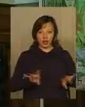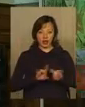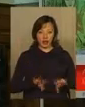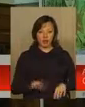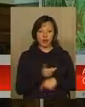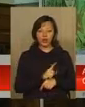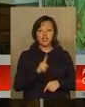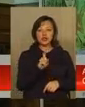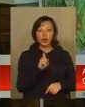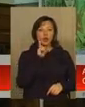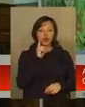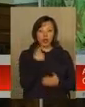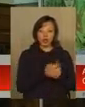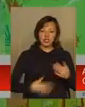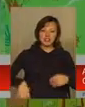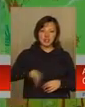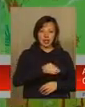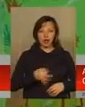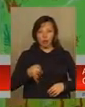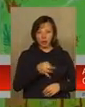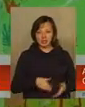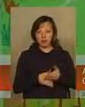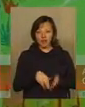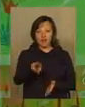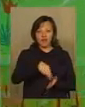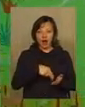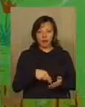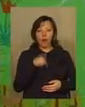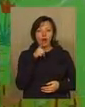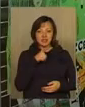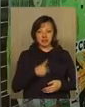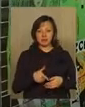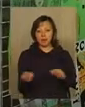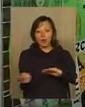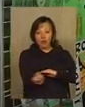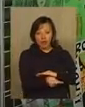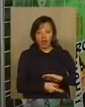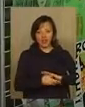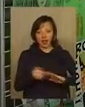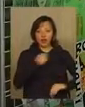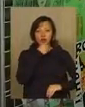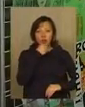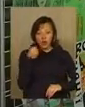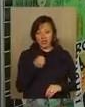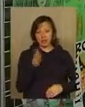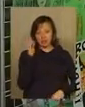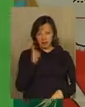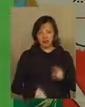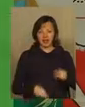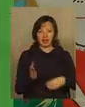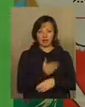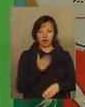Понад 100 юних художників з усієї Хмельниччини за допомогою фарб та олівців пропагували і закликали дорослих припинити виробляти